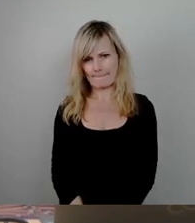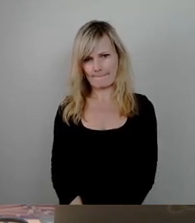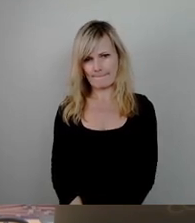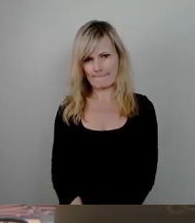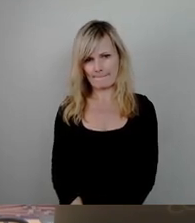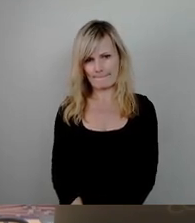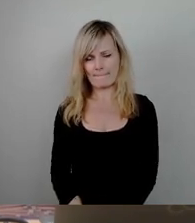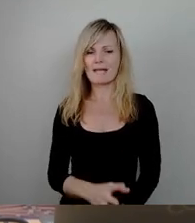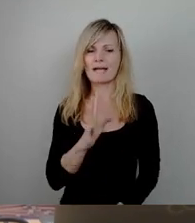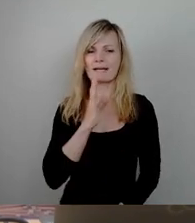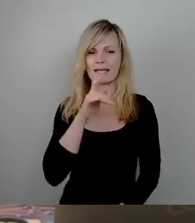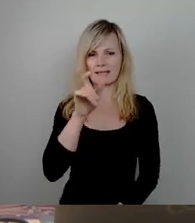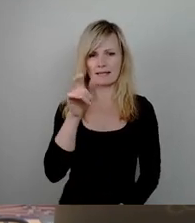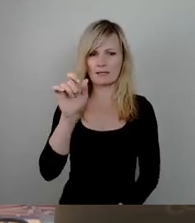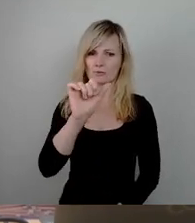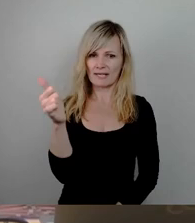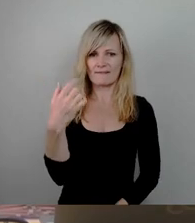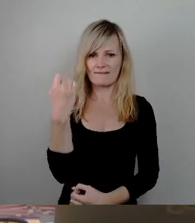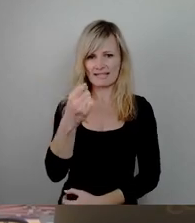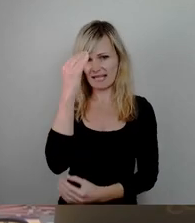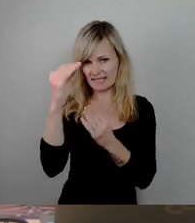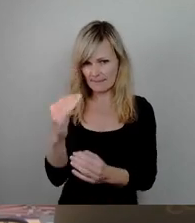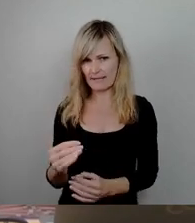sind und wir beginnen mit Frau Stephan, Fraktion Die Linke.